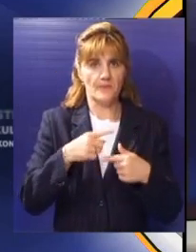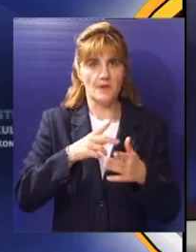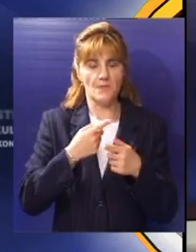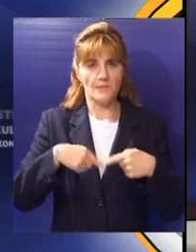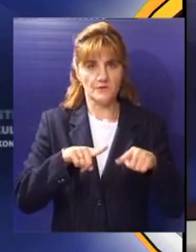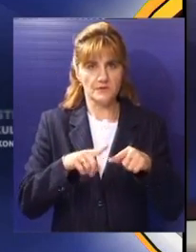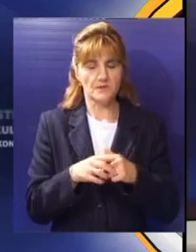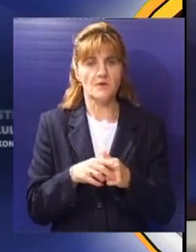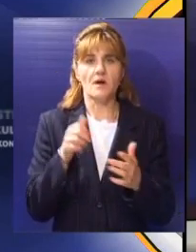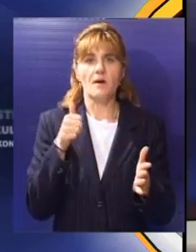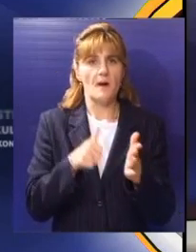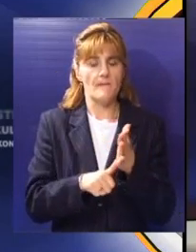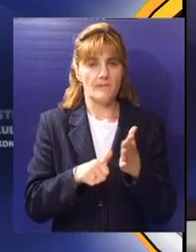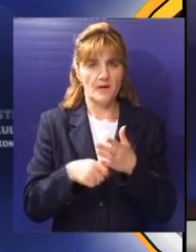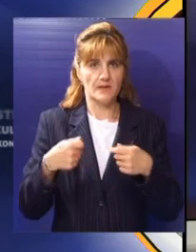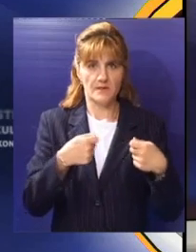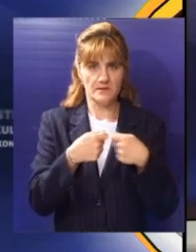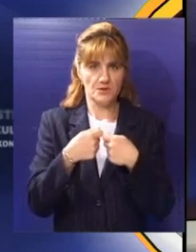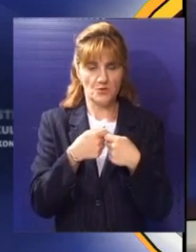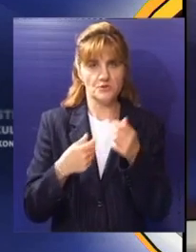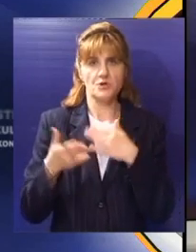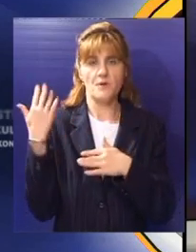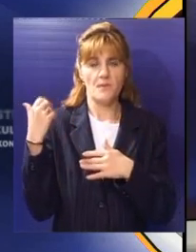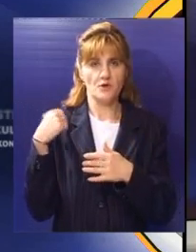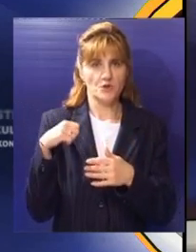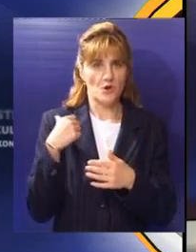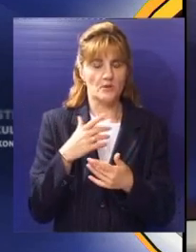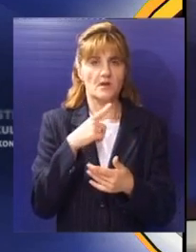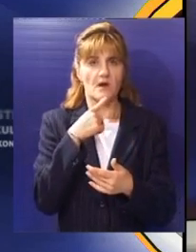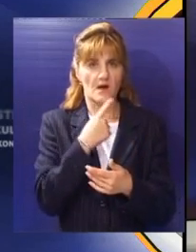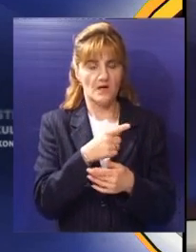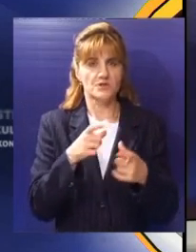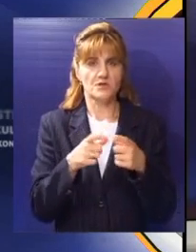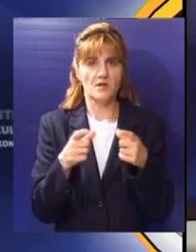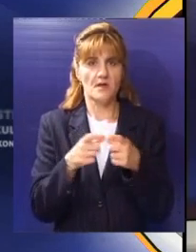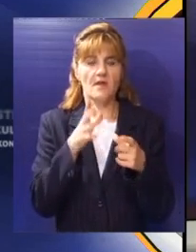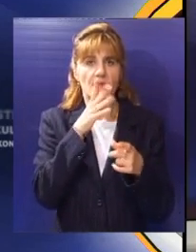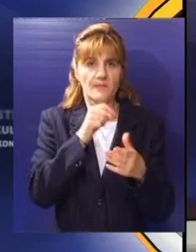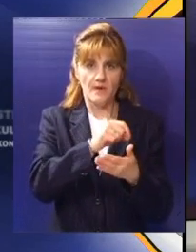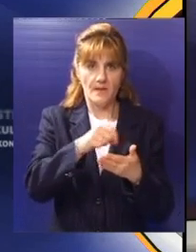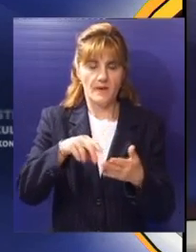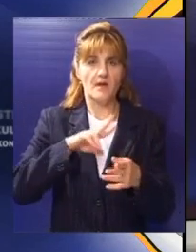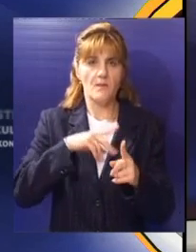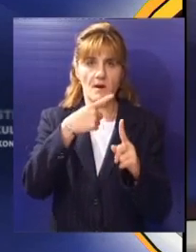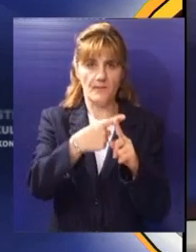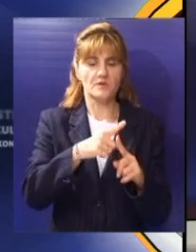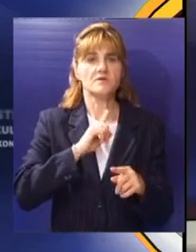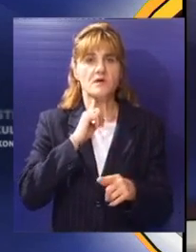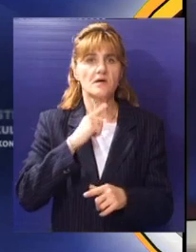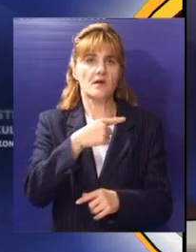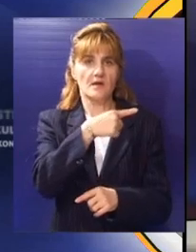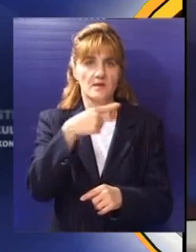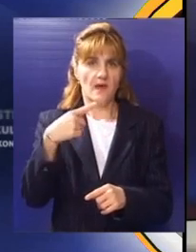kartica. Prema istraživanju udruženja banaka koje je rađeno prošle godine, čekovi imaju i pozitivnih ali i